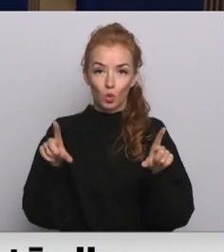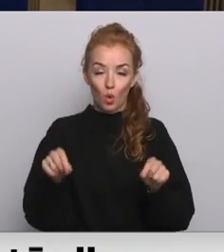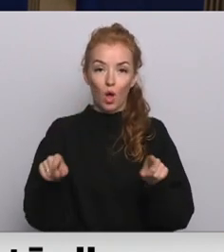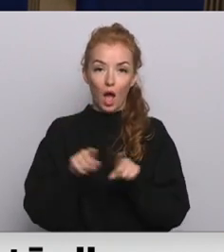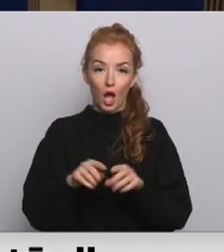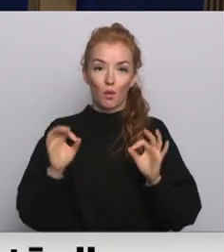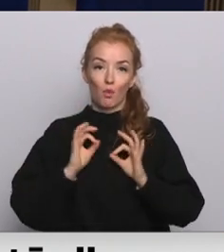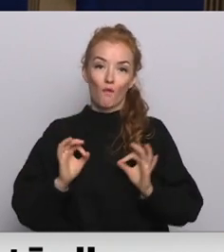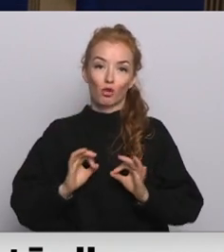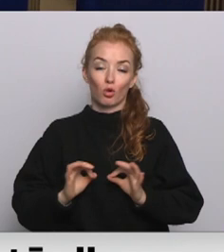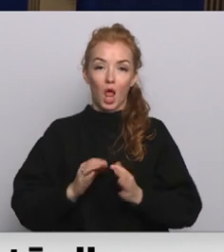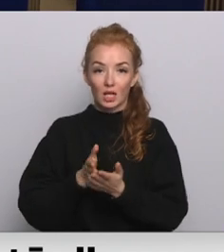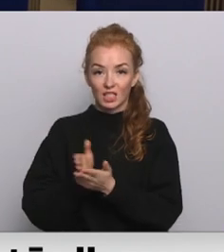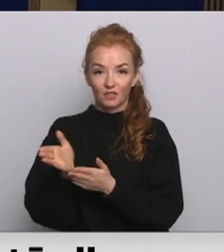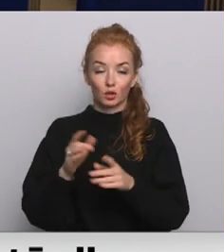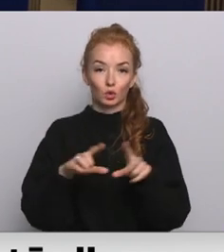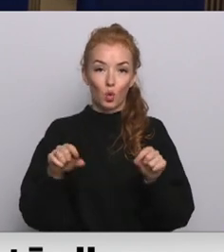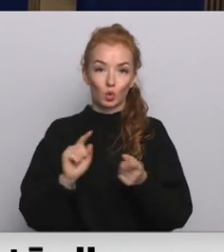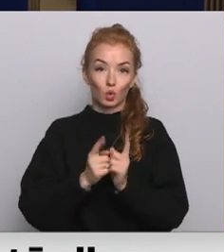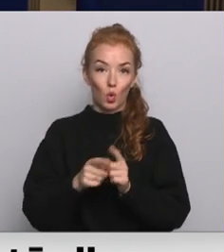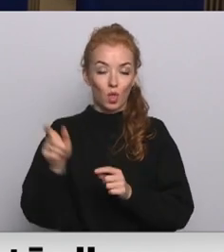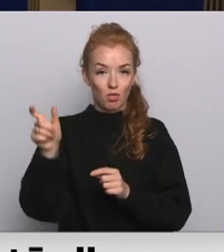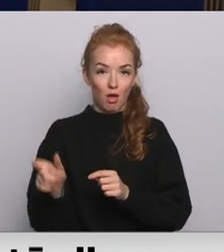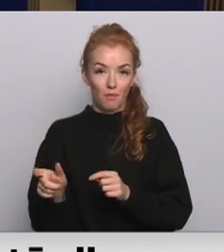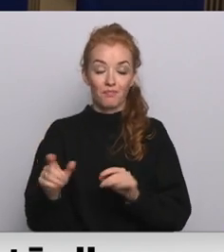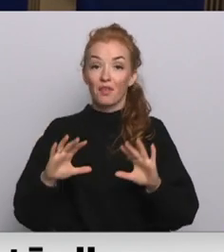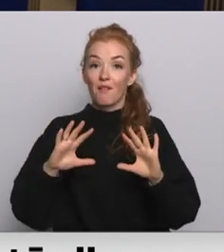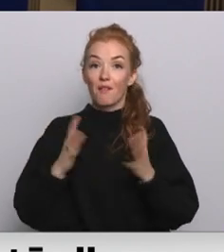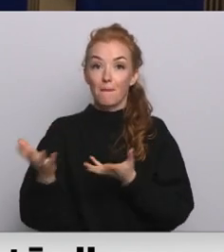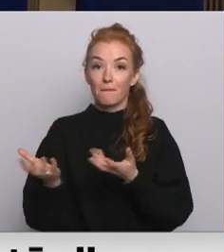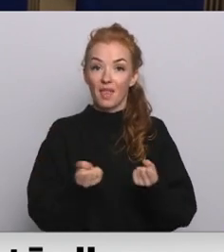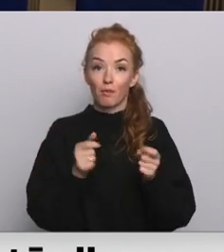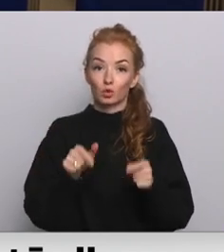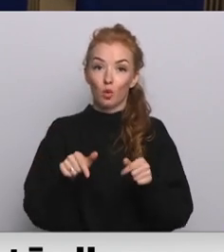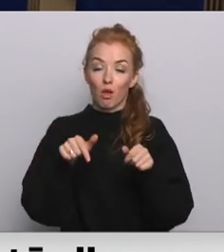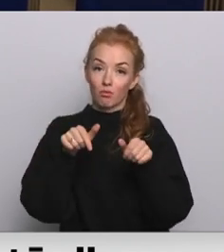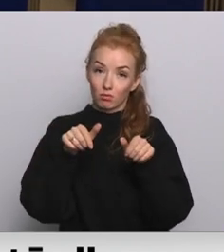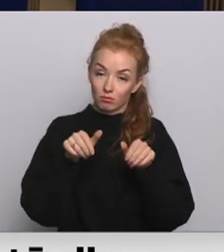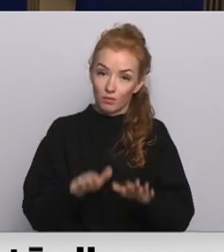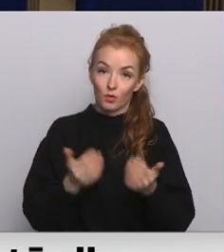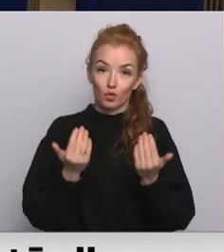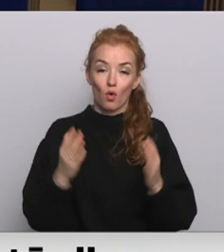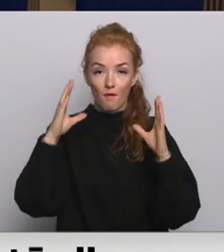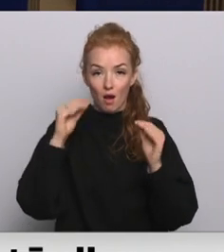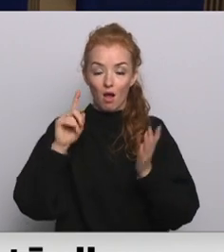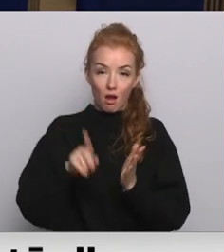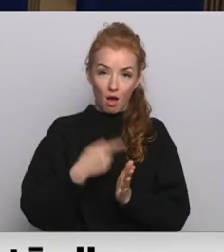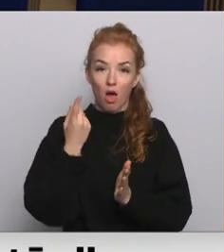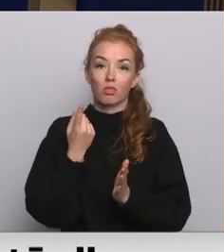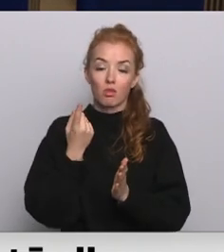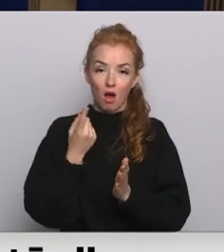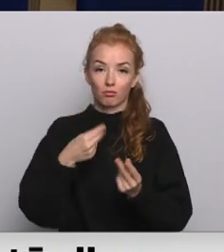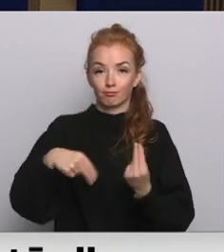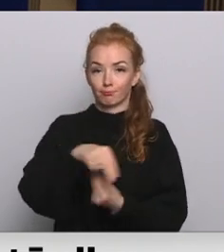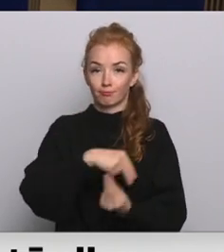profesionālās ievirzas skolas kolotājiem. Vai pieņem šo piedāvājumu vai nē, par to arotbiedrību šovakar atkal sasauk uz